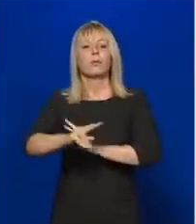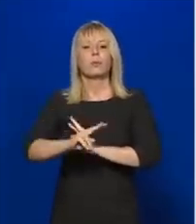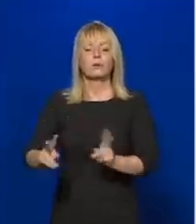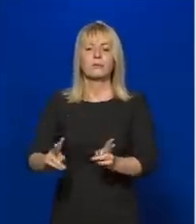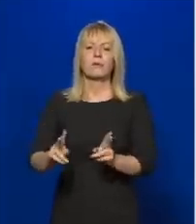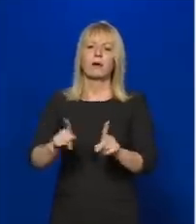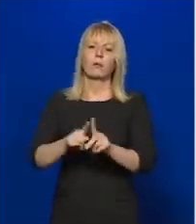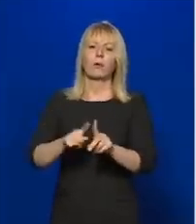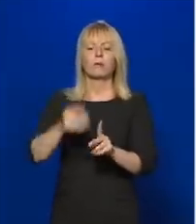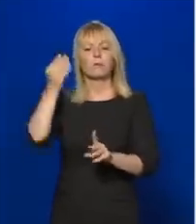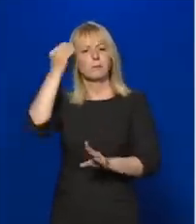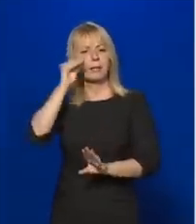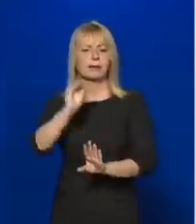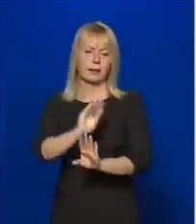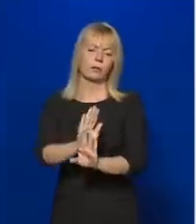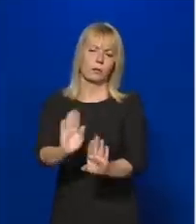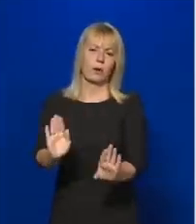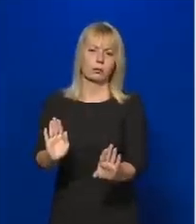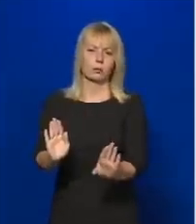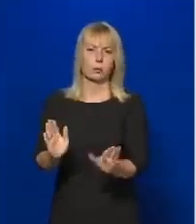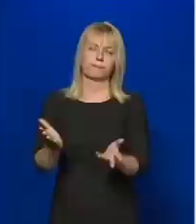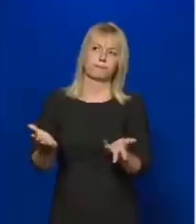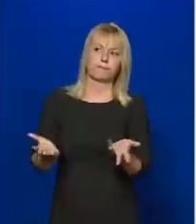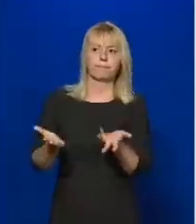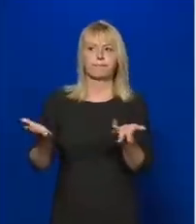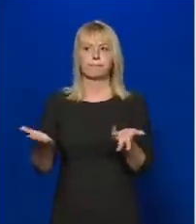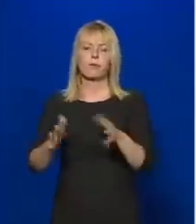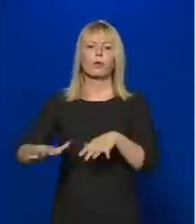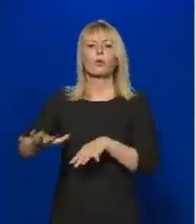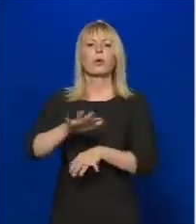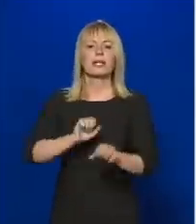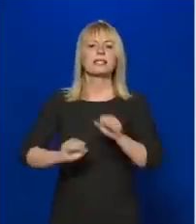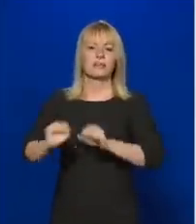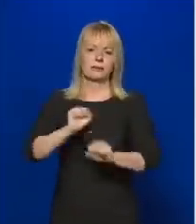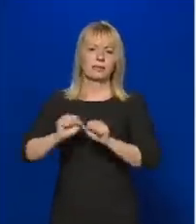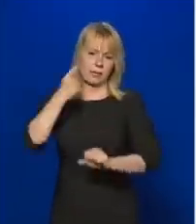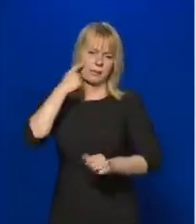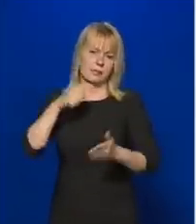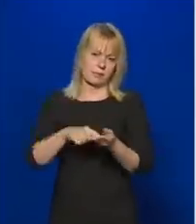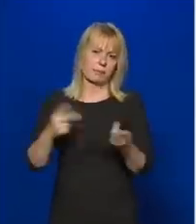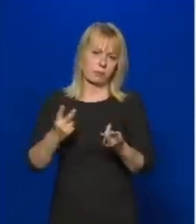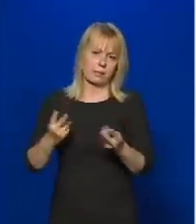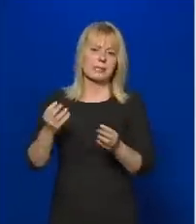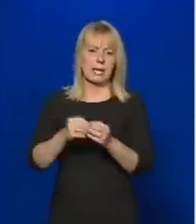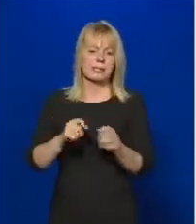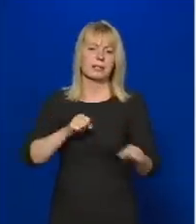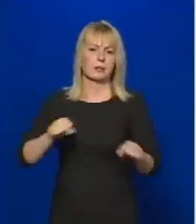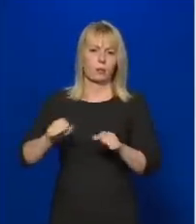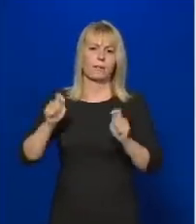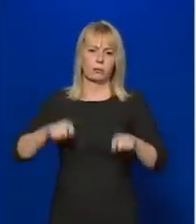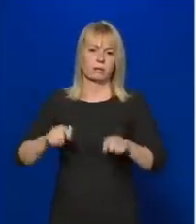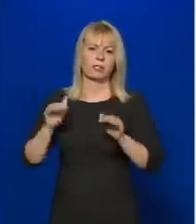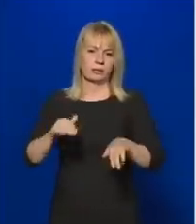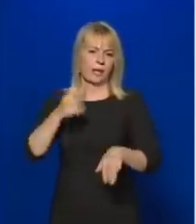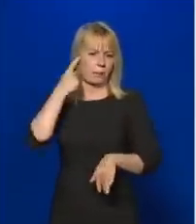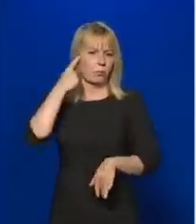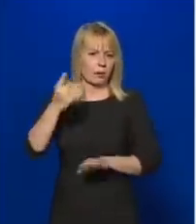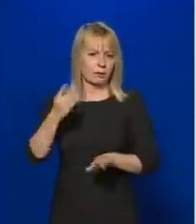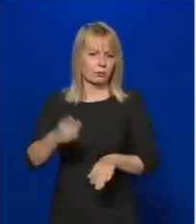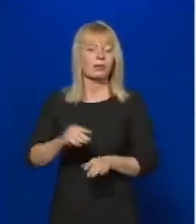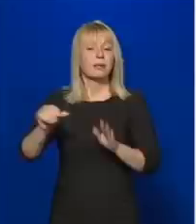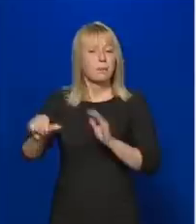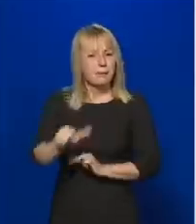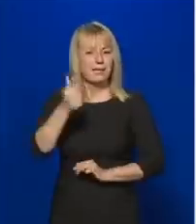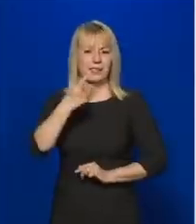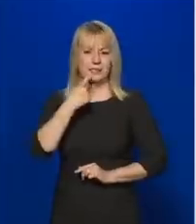állnak méltányolható környezetvédelmi szempontok, ezért a kormánya döntést támogatni tudta, de még egyszer